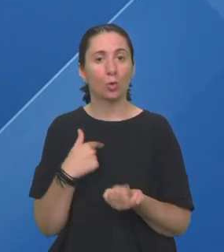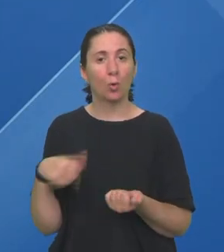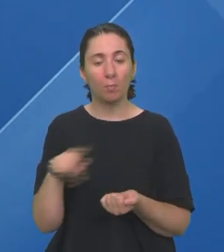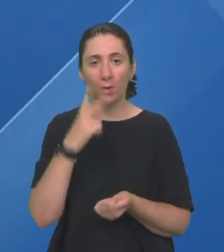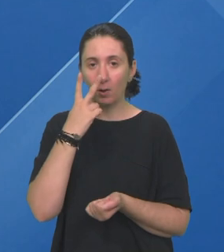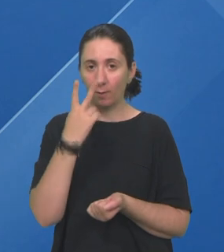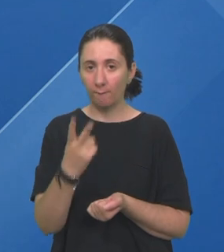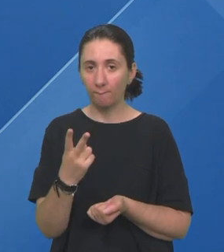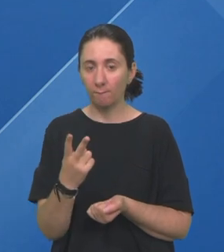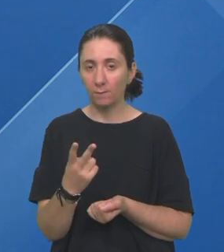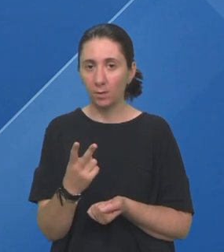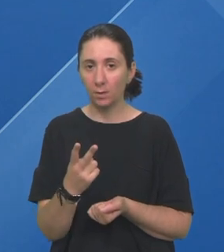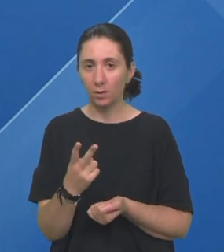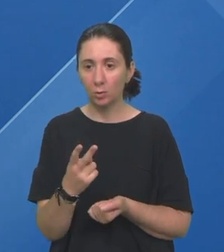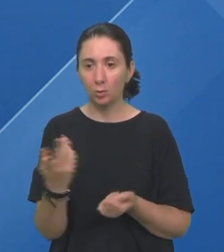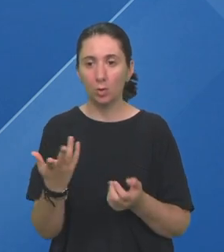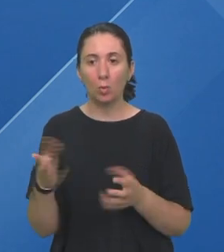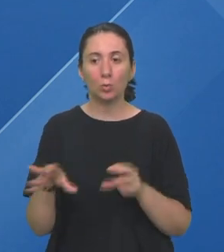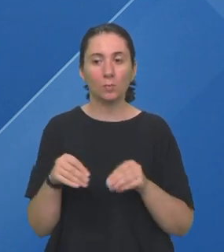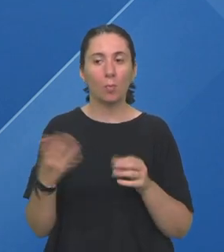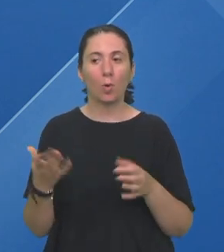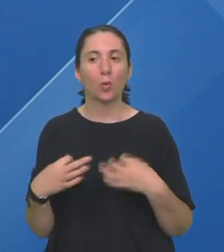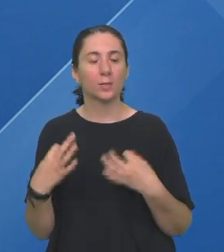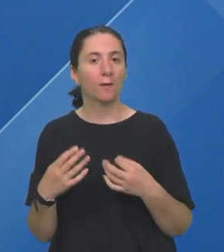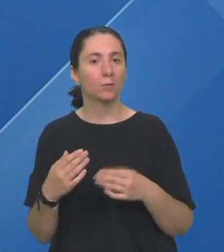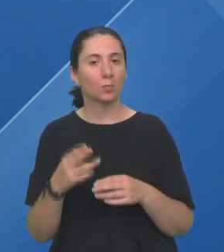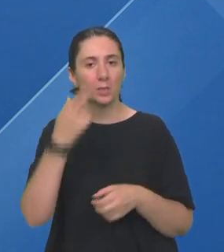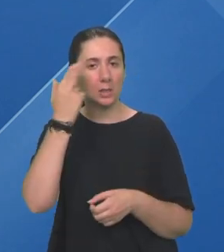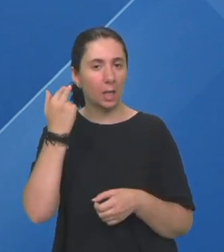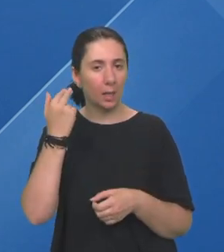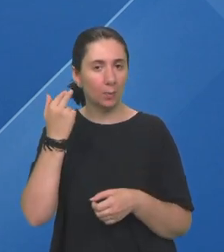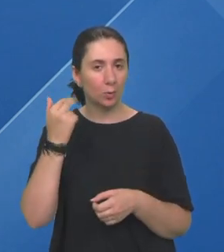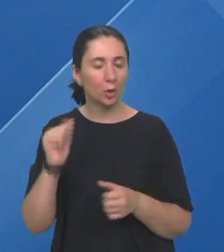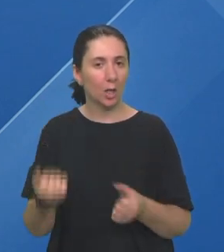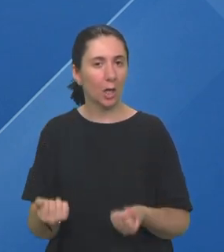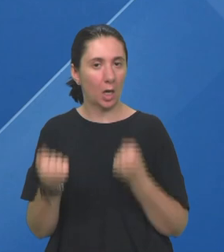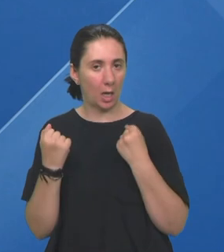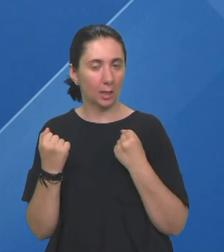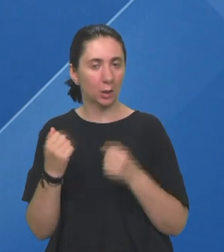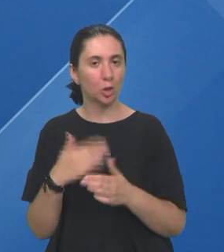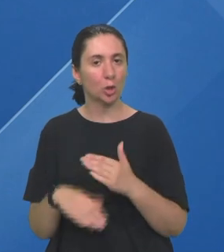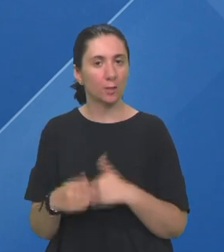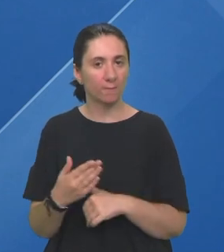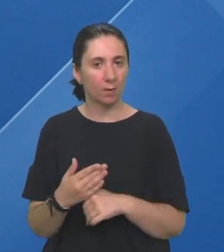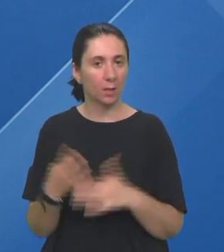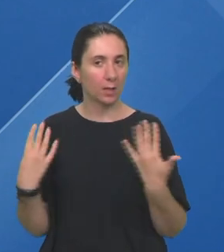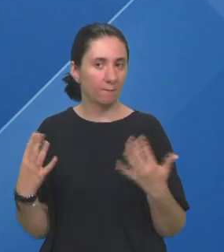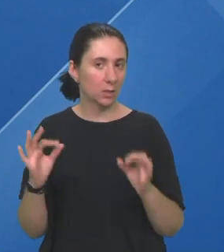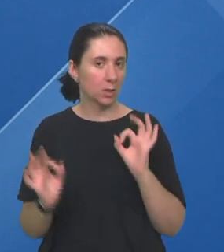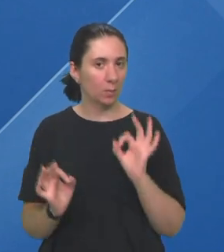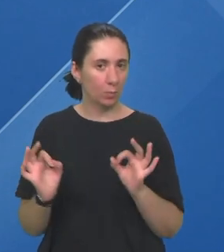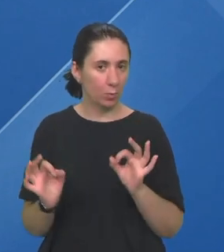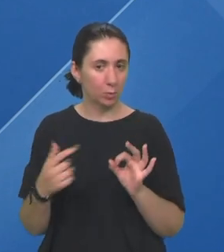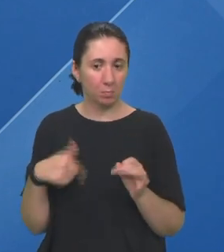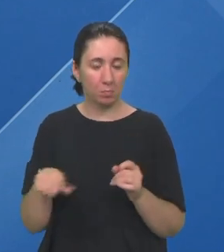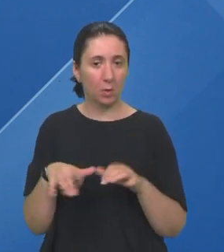Videći Doživljavamo Kao zdravo za gotovo Jer zapravo sljepoća je najteži invaliditet 90%